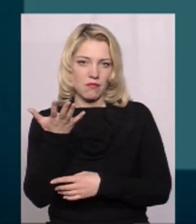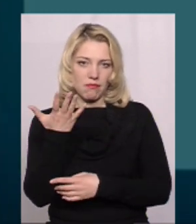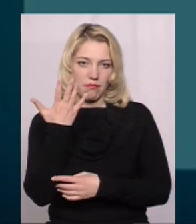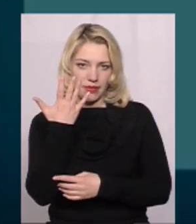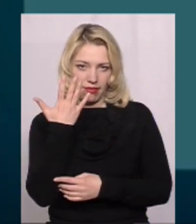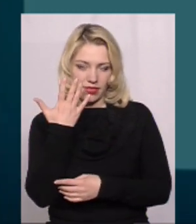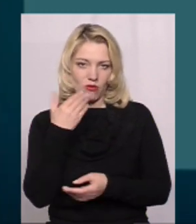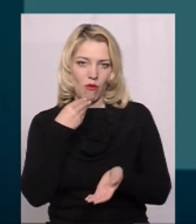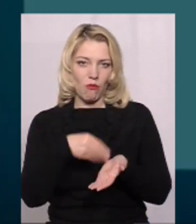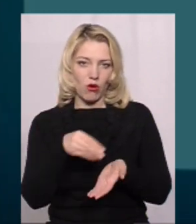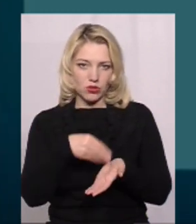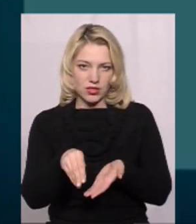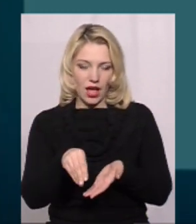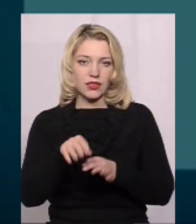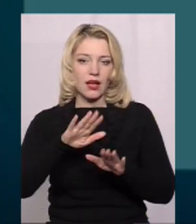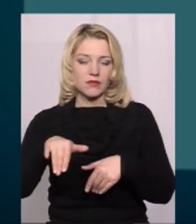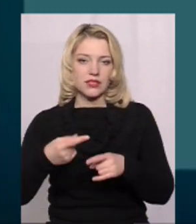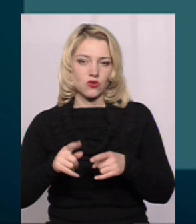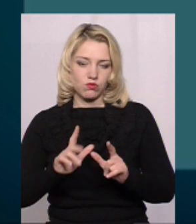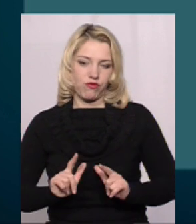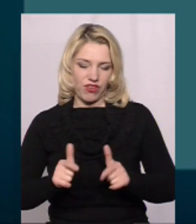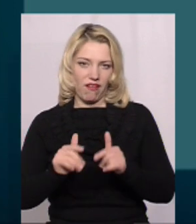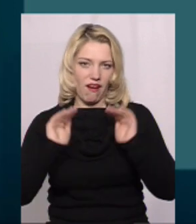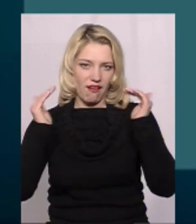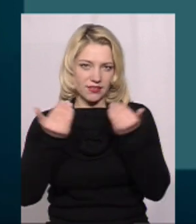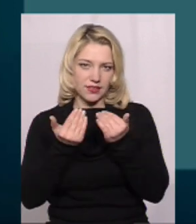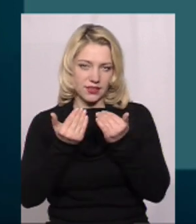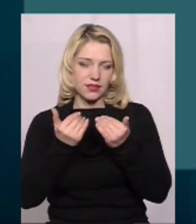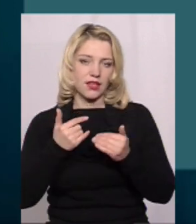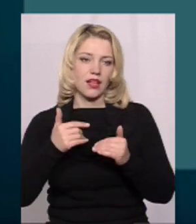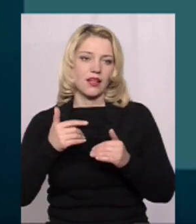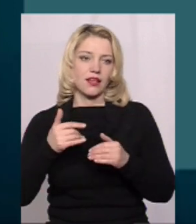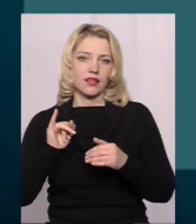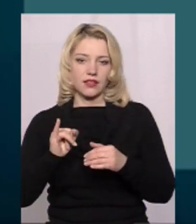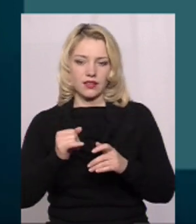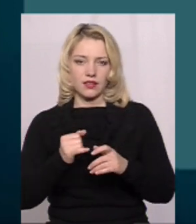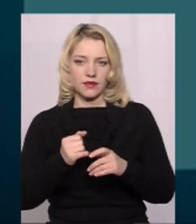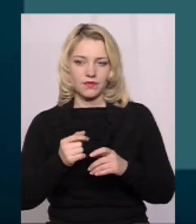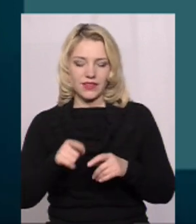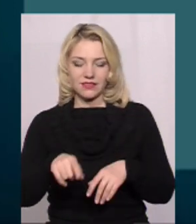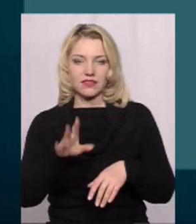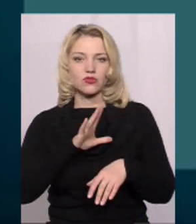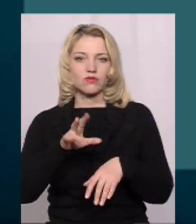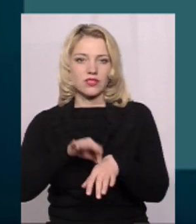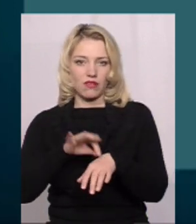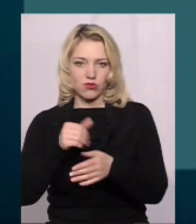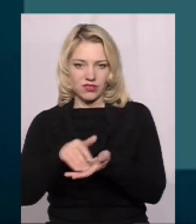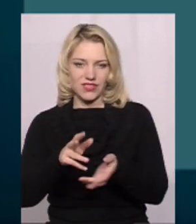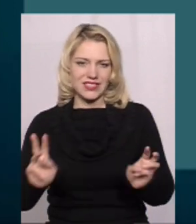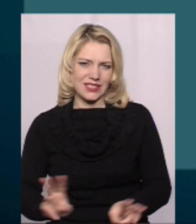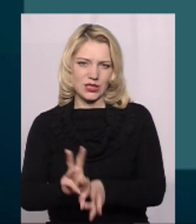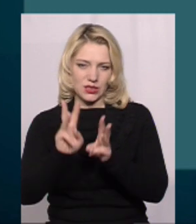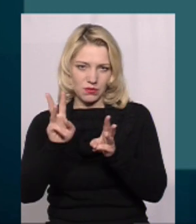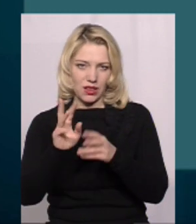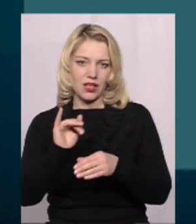поросят Після того був введений карантин по селу Захворівших їх спалили Рішенням селищної ради ми